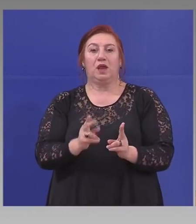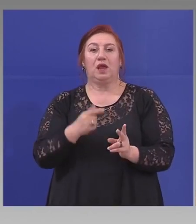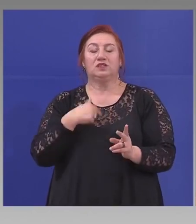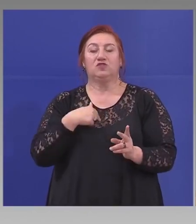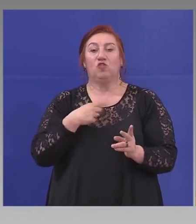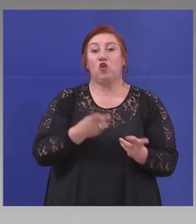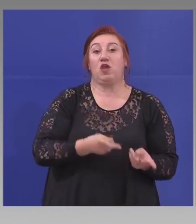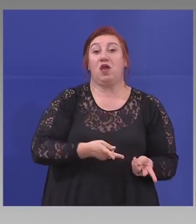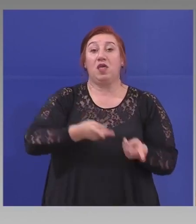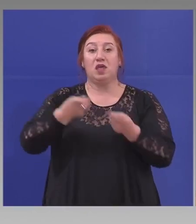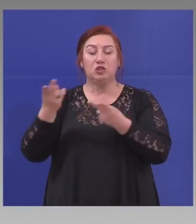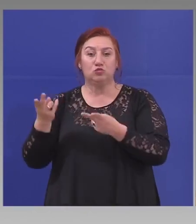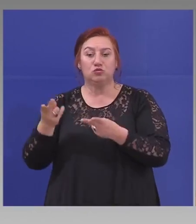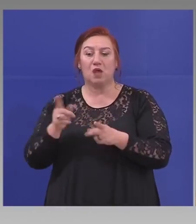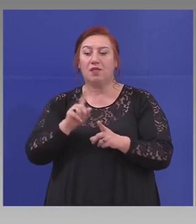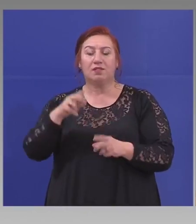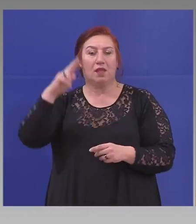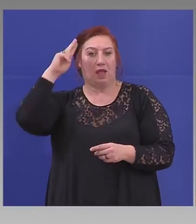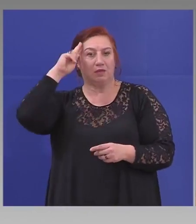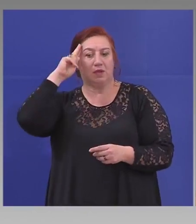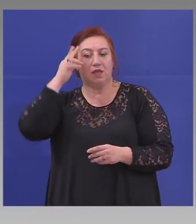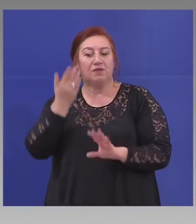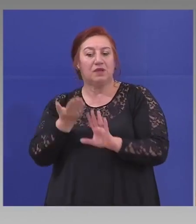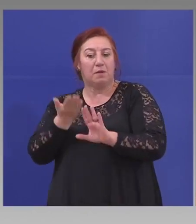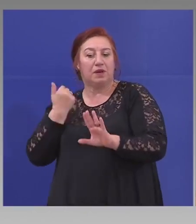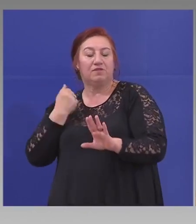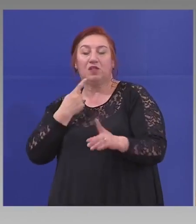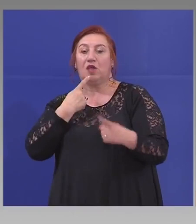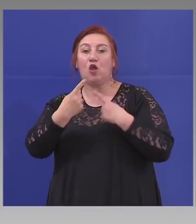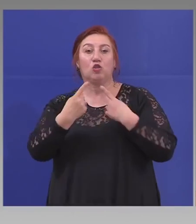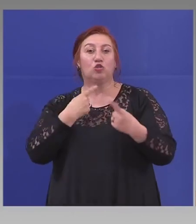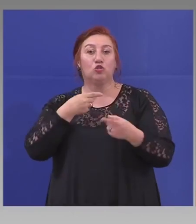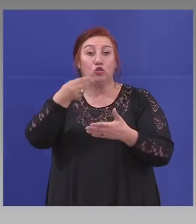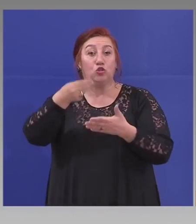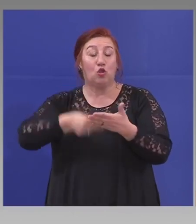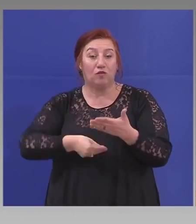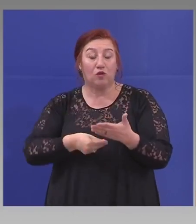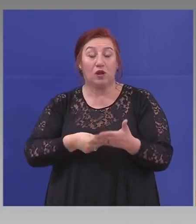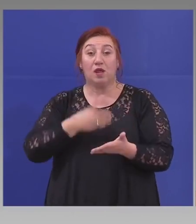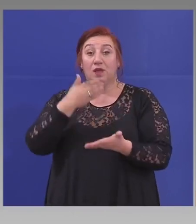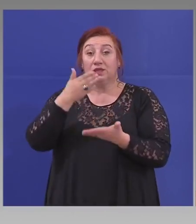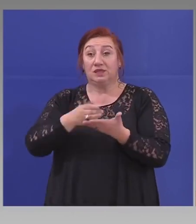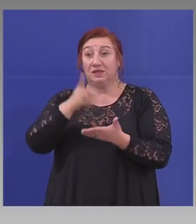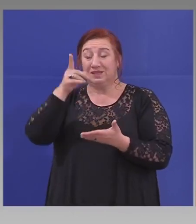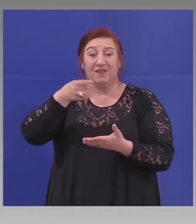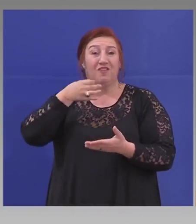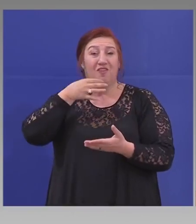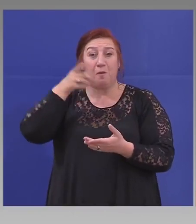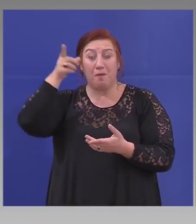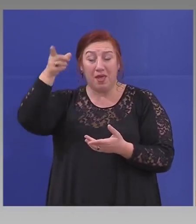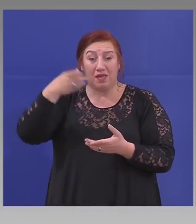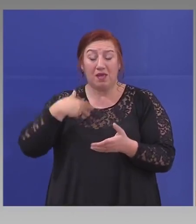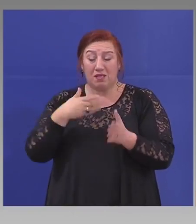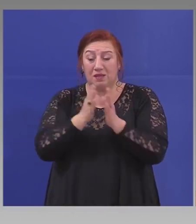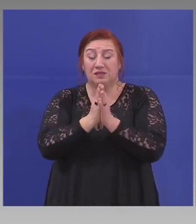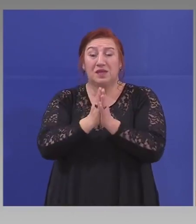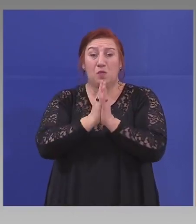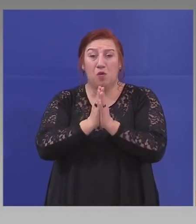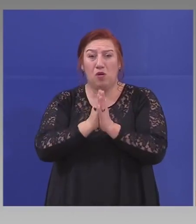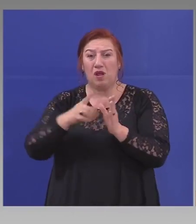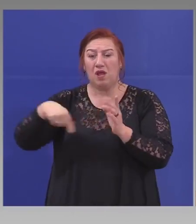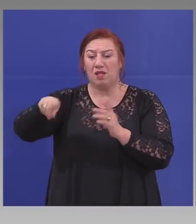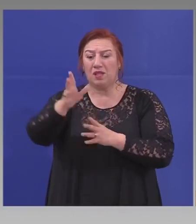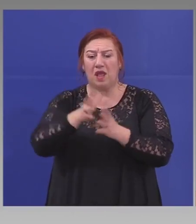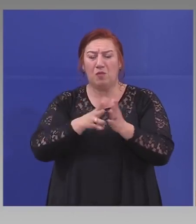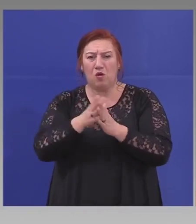и не изпълняват договорите си. Стигнат се до там, в Белгия, да се молят на населението, което се е презапасило с